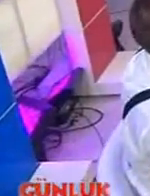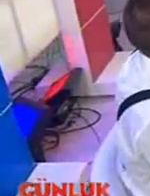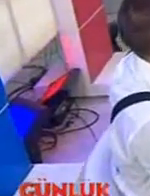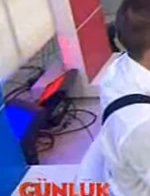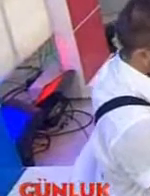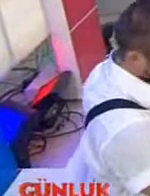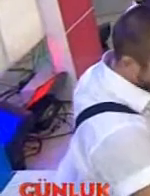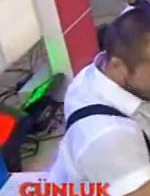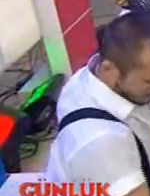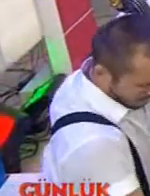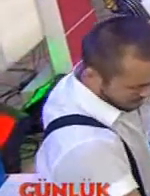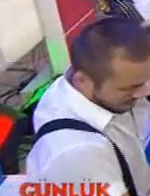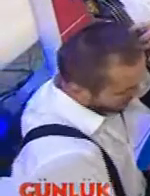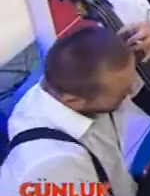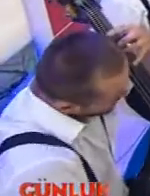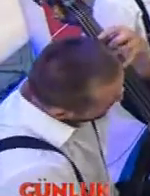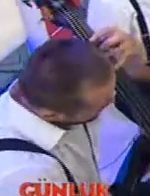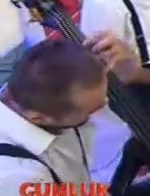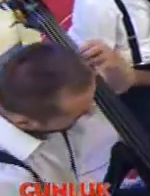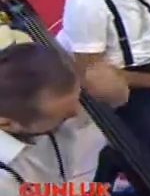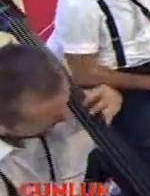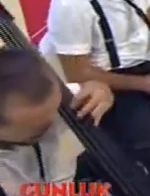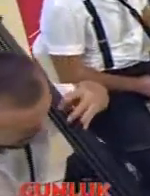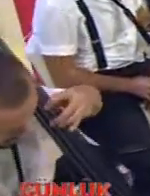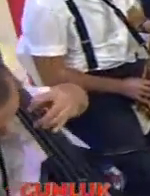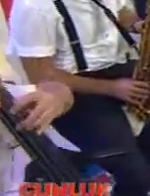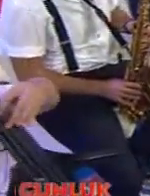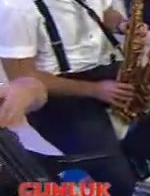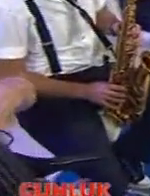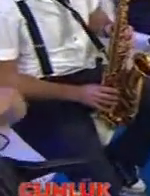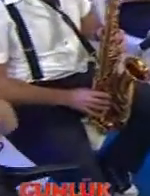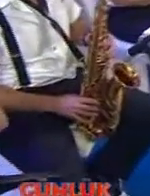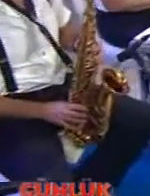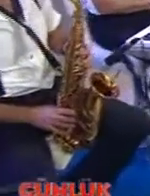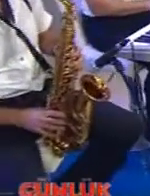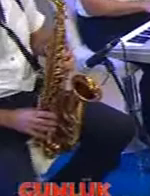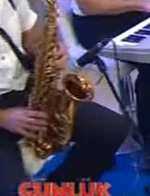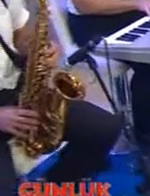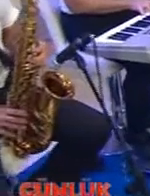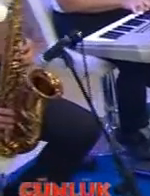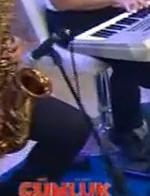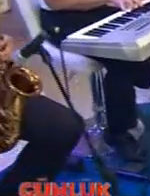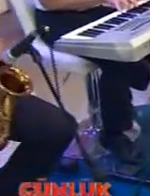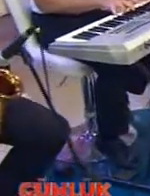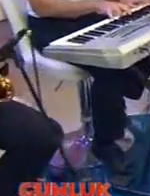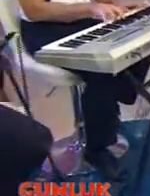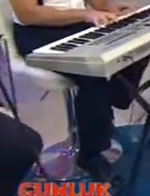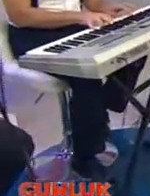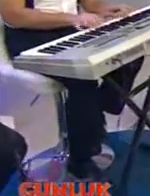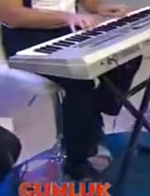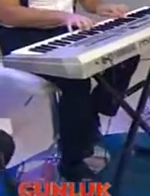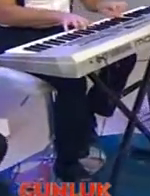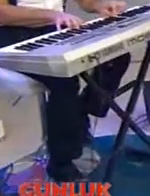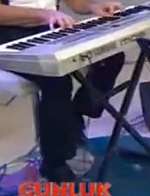Yüreğine cayır cayır, korçine saçıp Göz göre göre korku